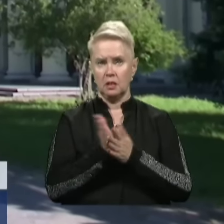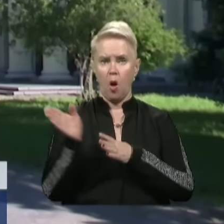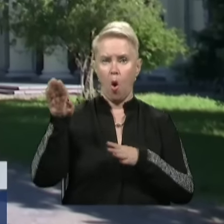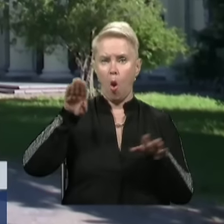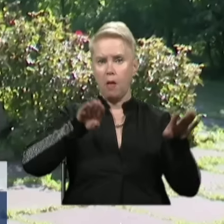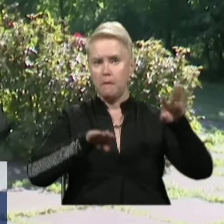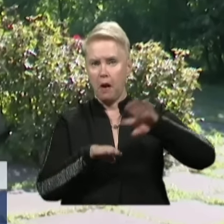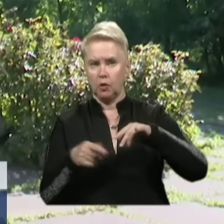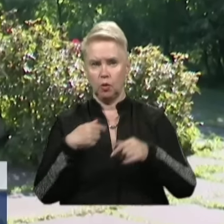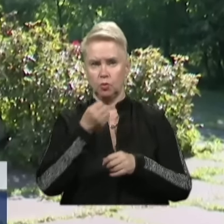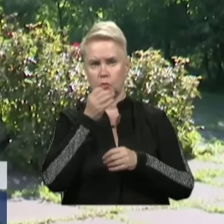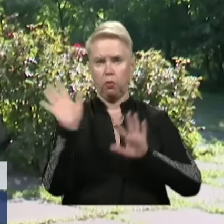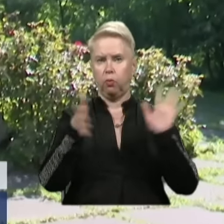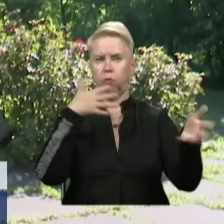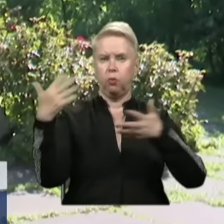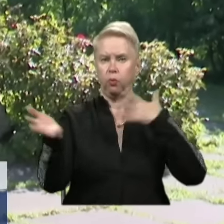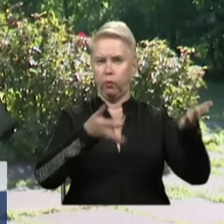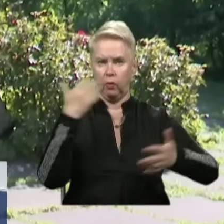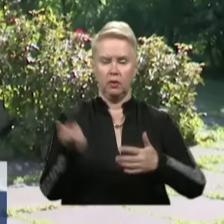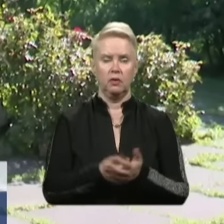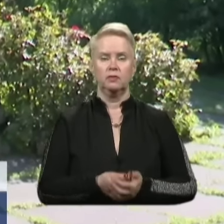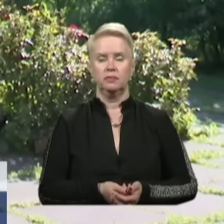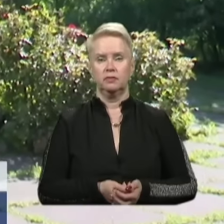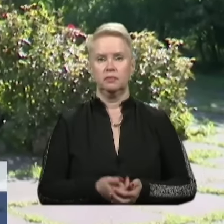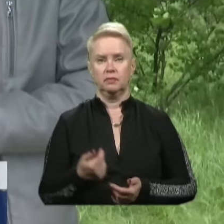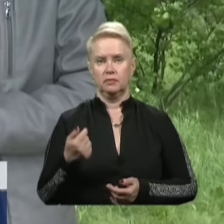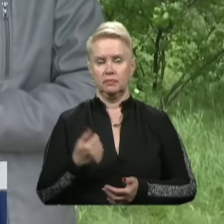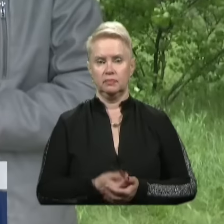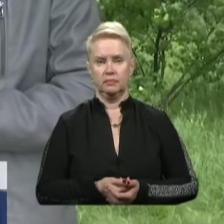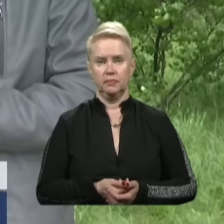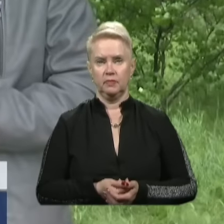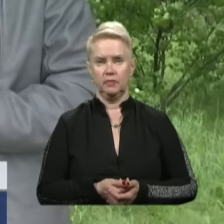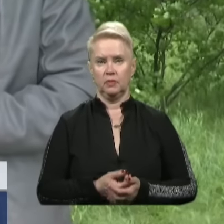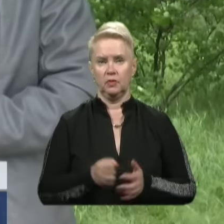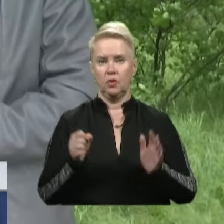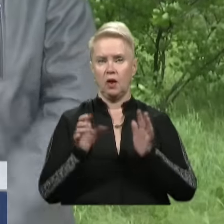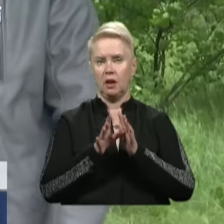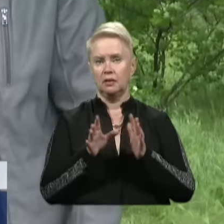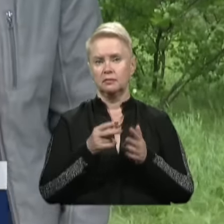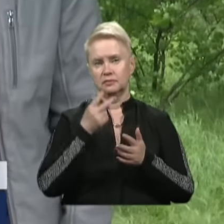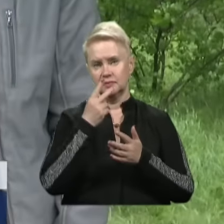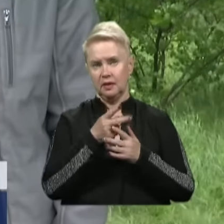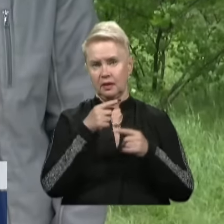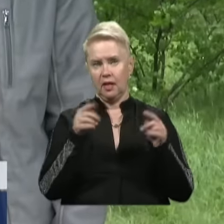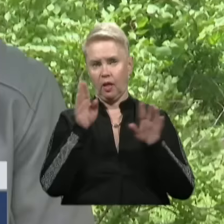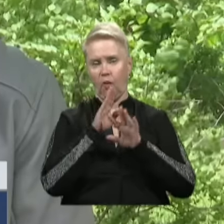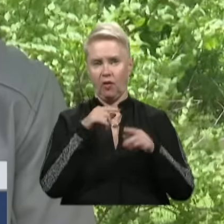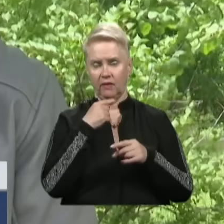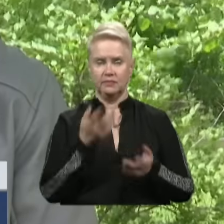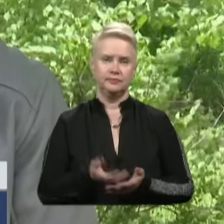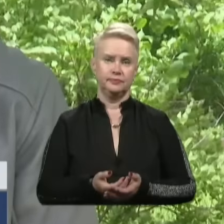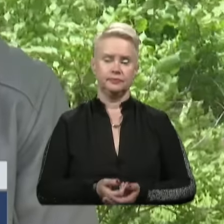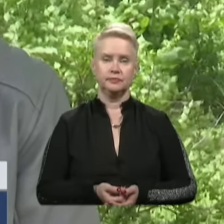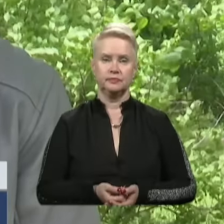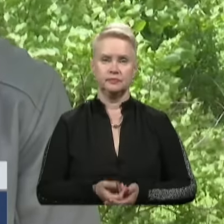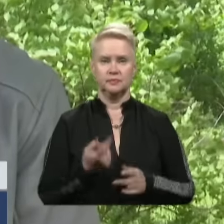холмах, у нас дуже добре привітрювання. У нас це рятує. До антирейтингу скептично ставляться і екологи. Це